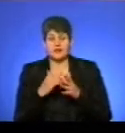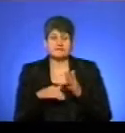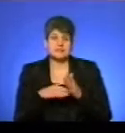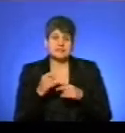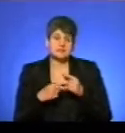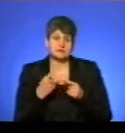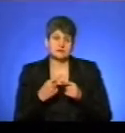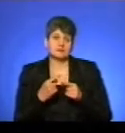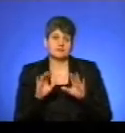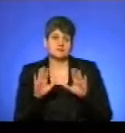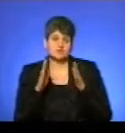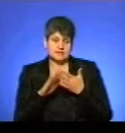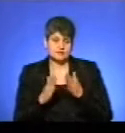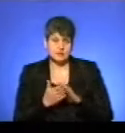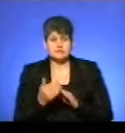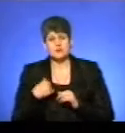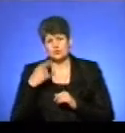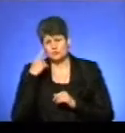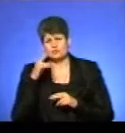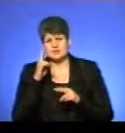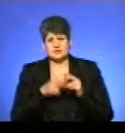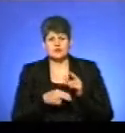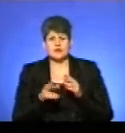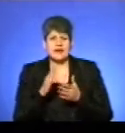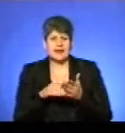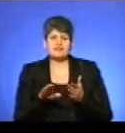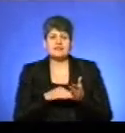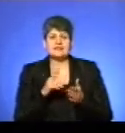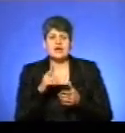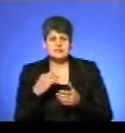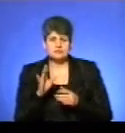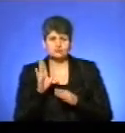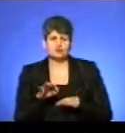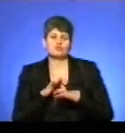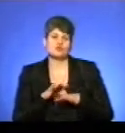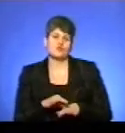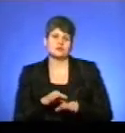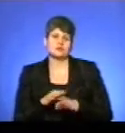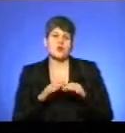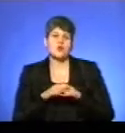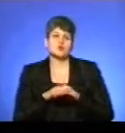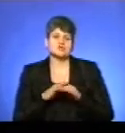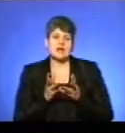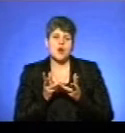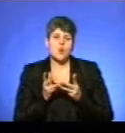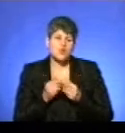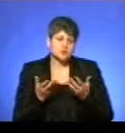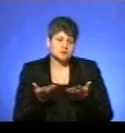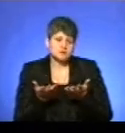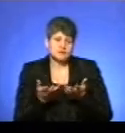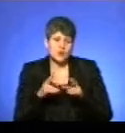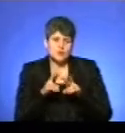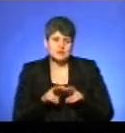думаю, що по завершенню ліквідації безпосередньо вже будуть проводитись певні розрахунки, певні якісь